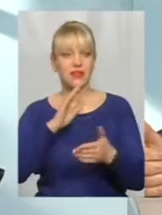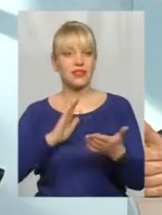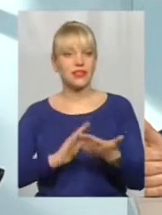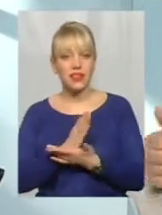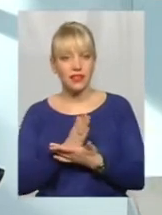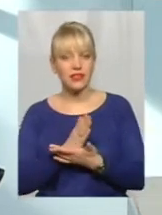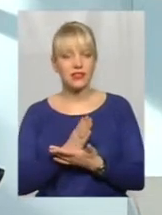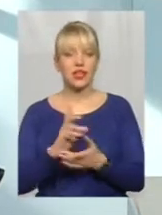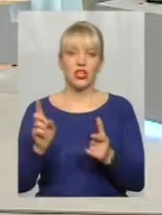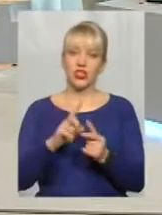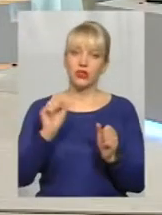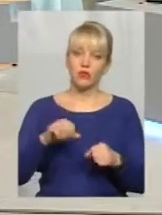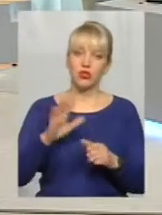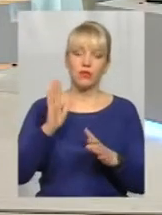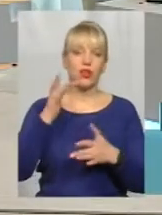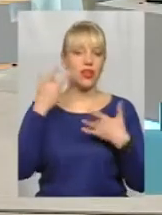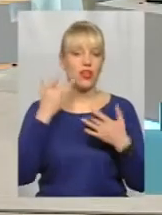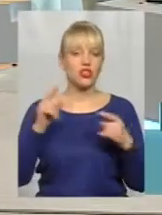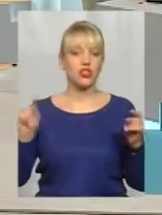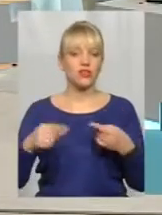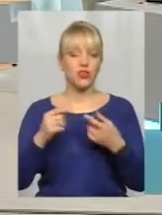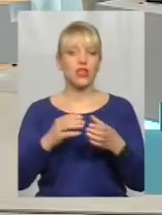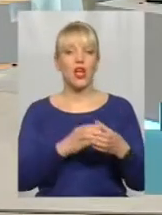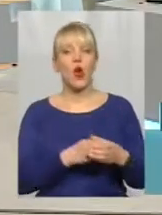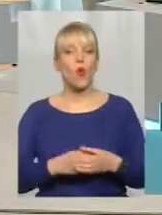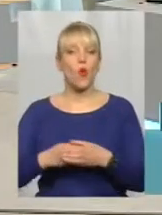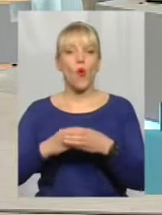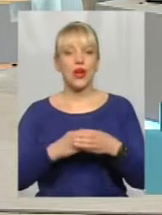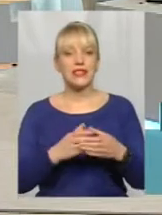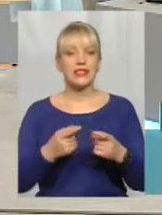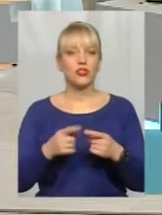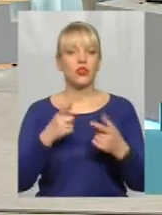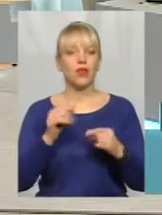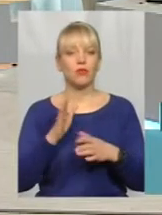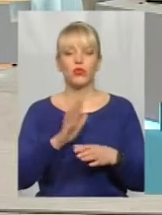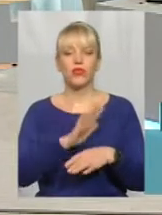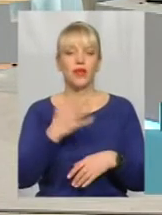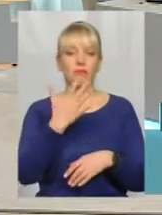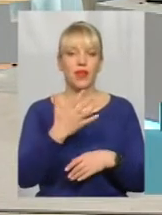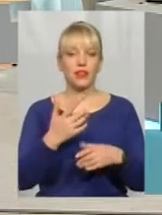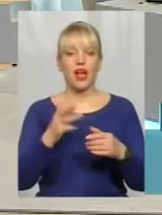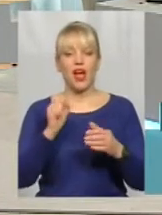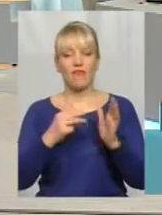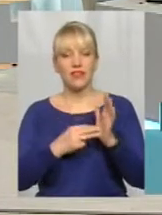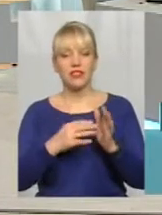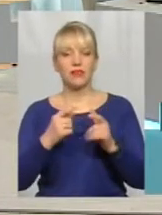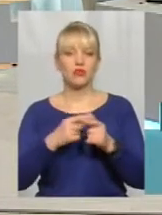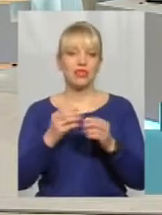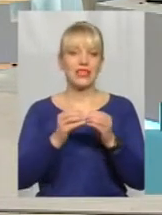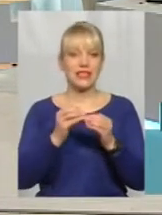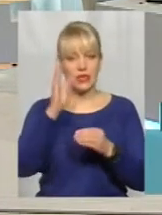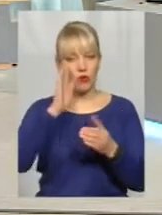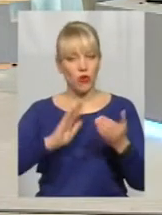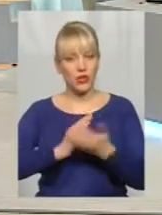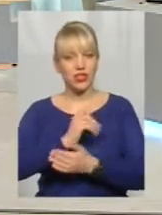Чи, може, легше буде створити таку коліцію, де буде вже не 5, а 8, чи 10, чи більше політичних сил,